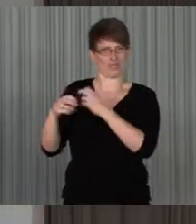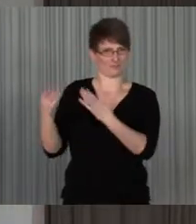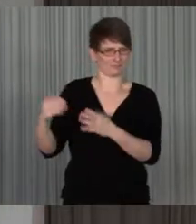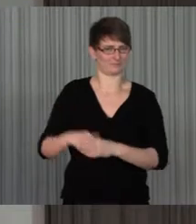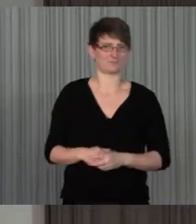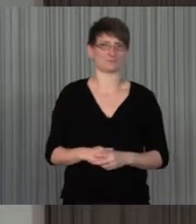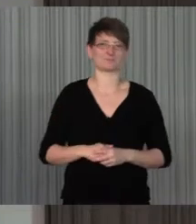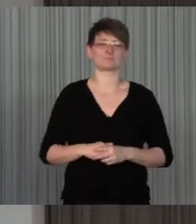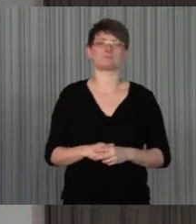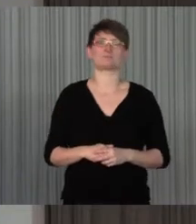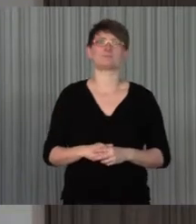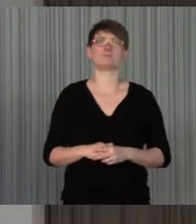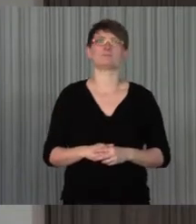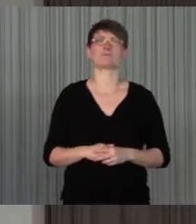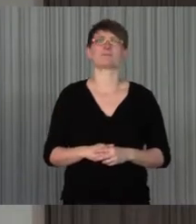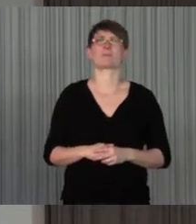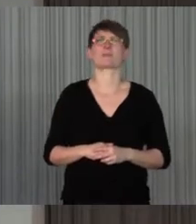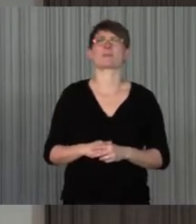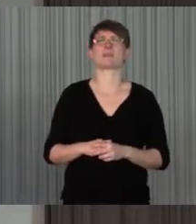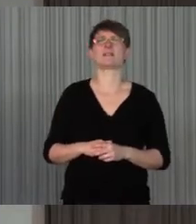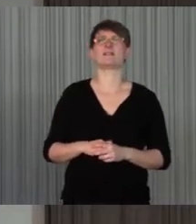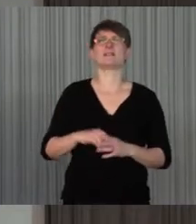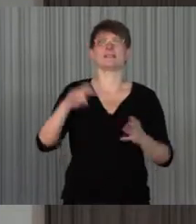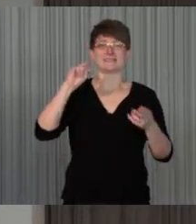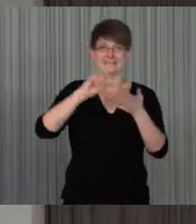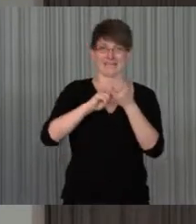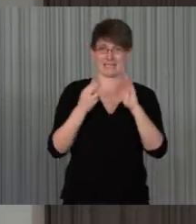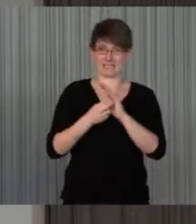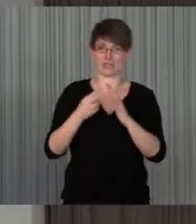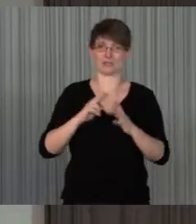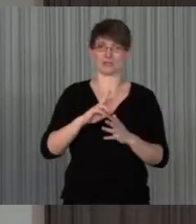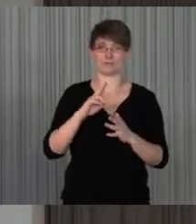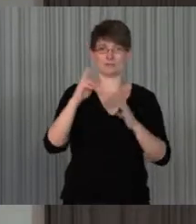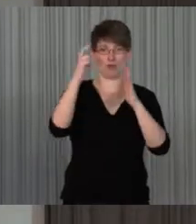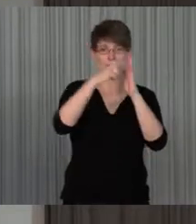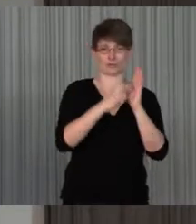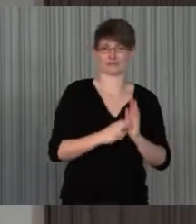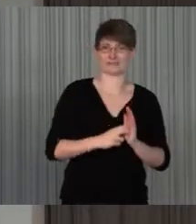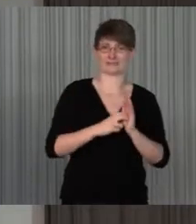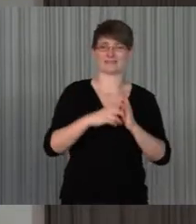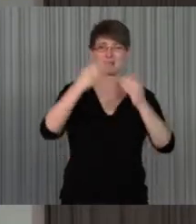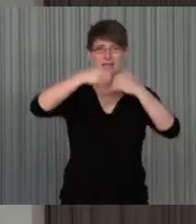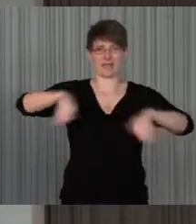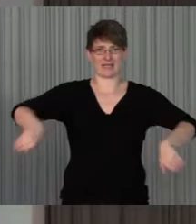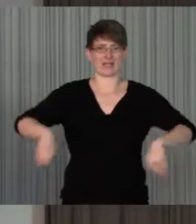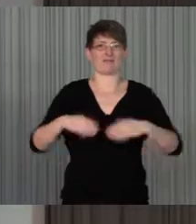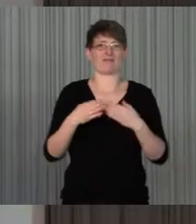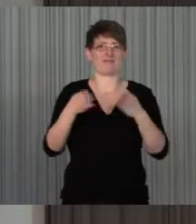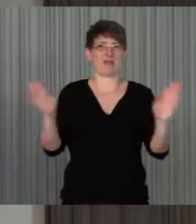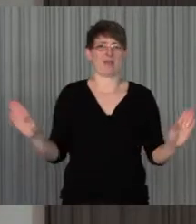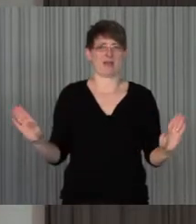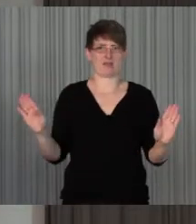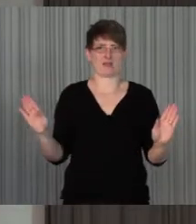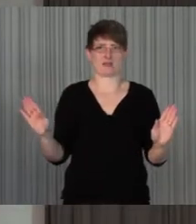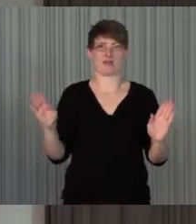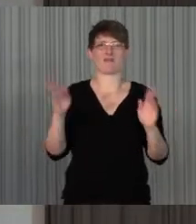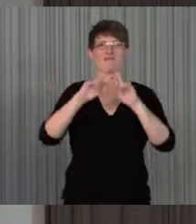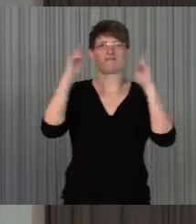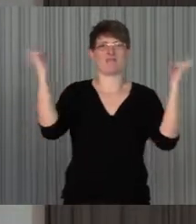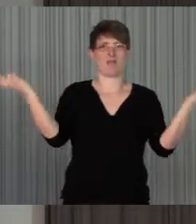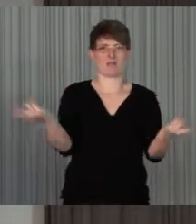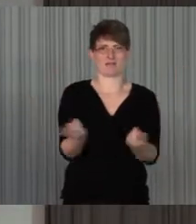Kurz zusammen, das wurde ja gestern auch schon das Thema Anfragen, also die technischen Voraussetzungen für eine barrierefreie, digitale Welt sind im Prinzip